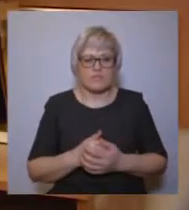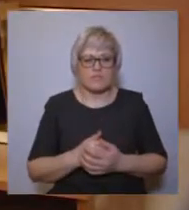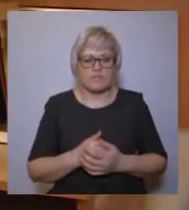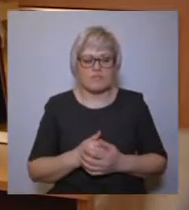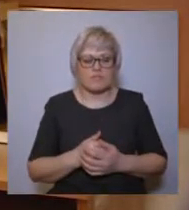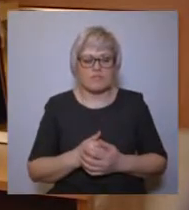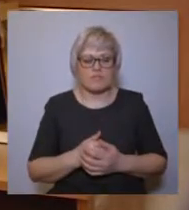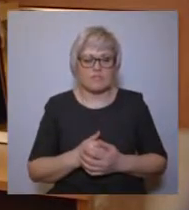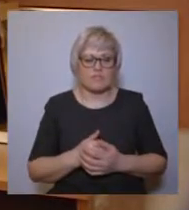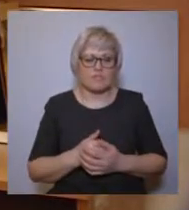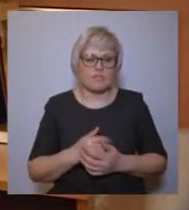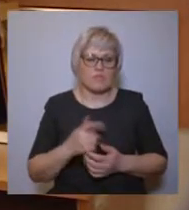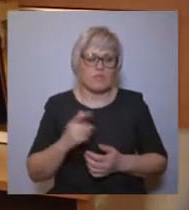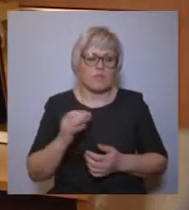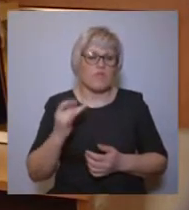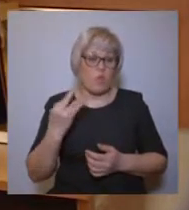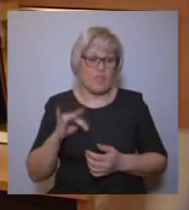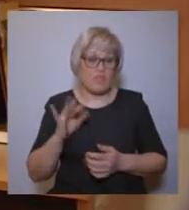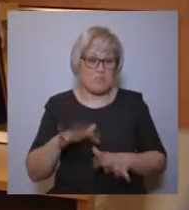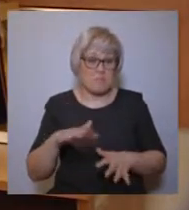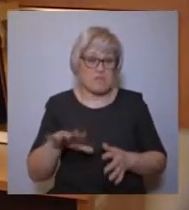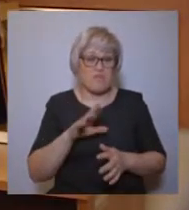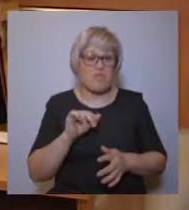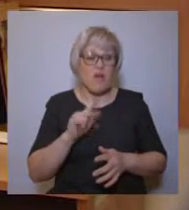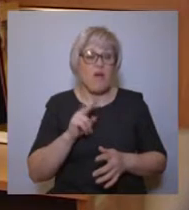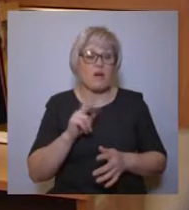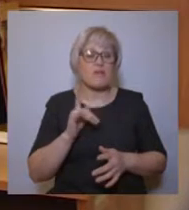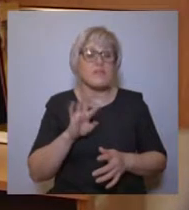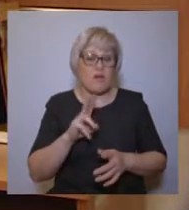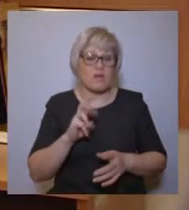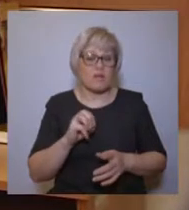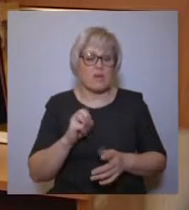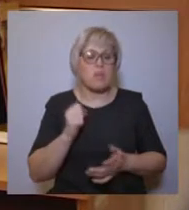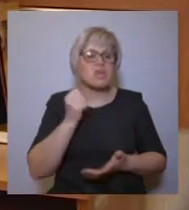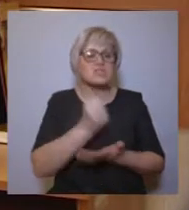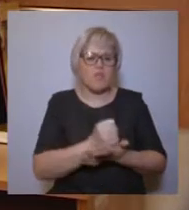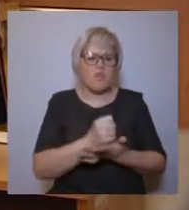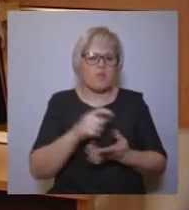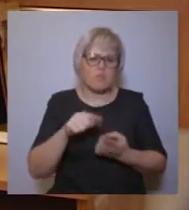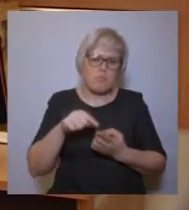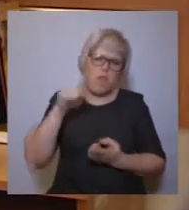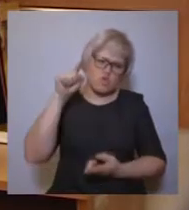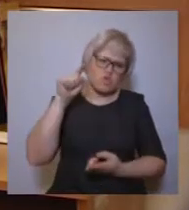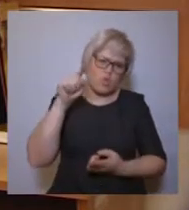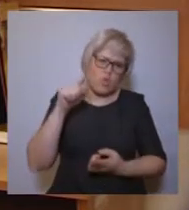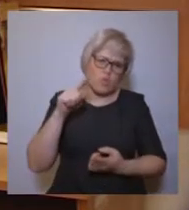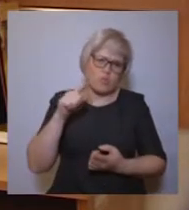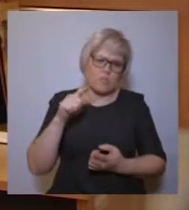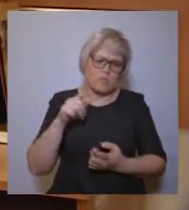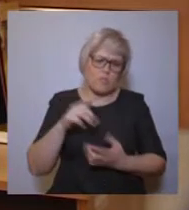Филофея несколько раз был с миссионерскими поездками в 10-х годах XVIII века на территории нашего